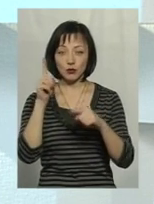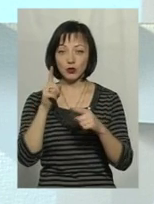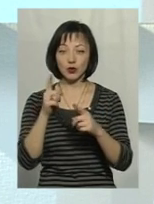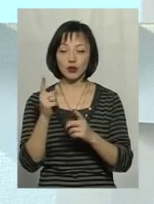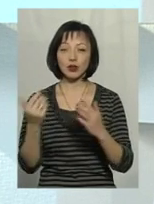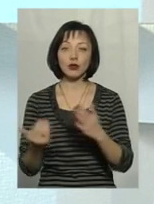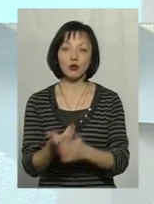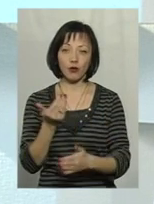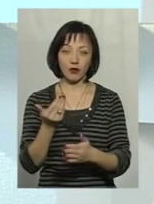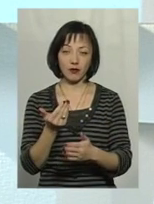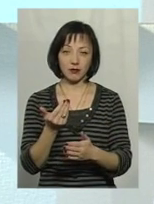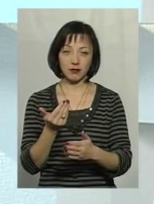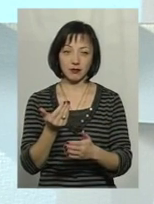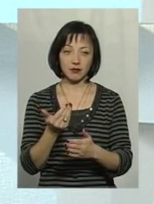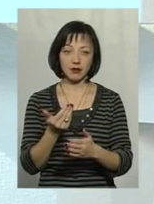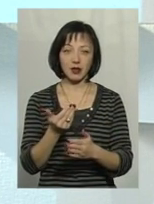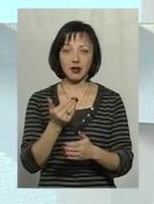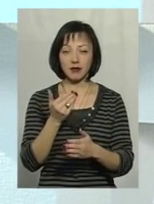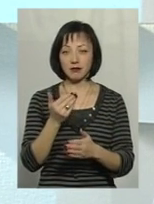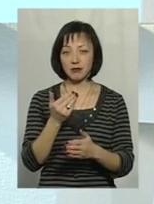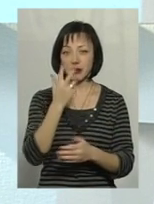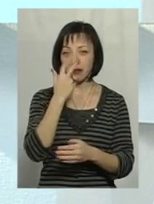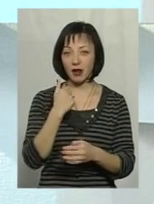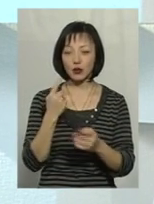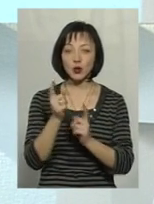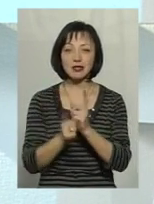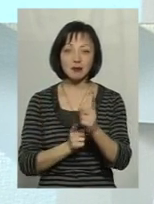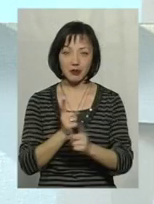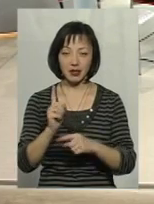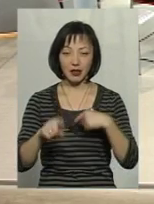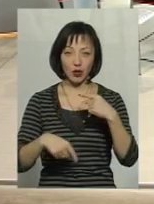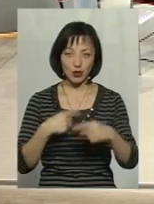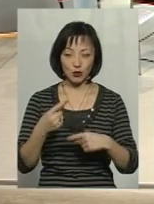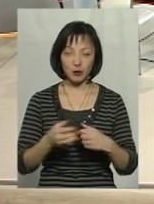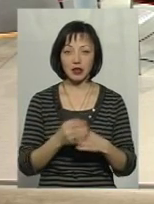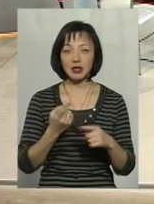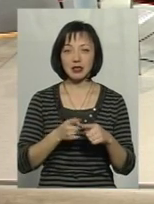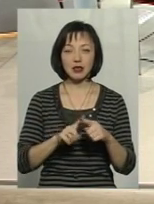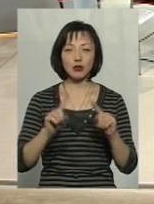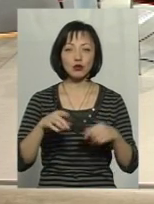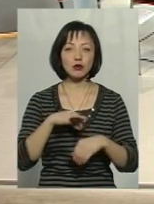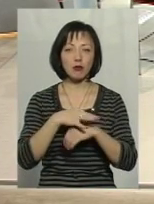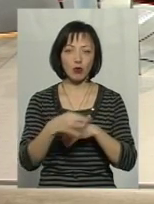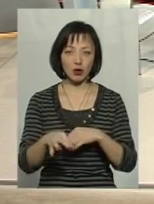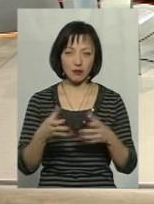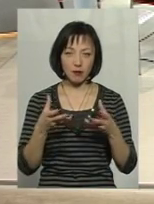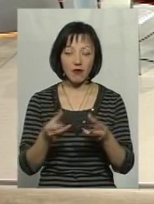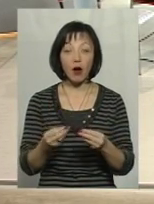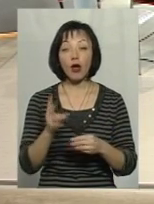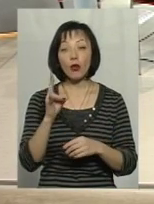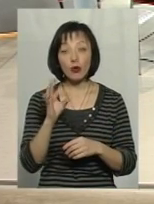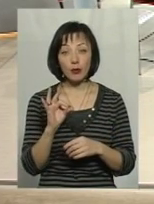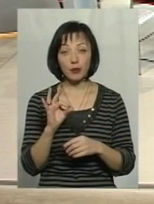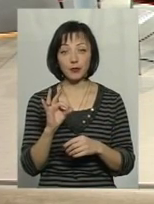роботи. Треба ж походу підстроюватися до змінених. І наступних. Так, так. Це дуже боляче б'є. Але, скажімо,